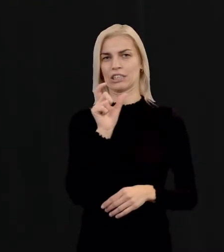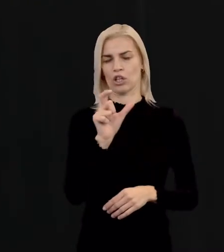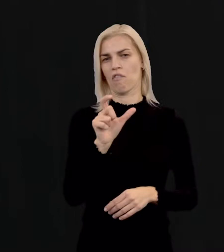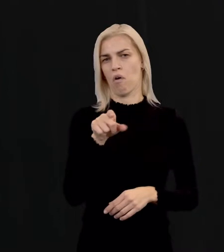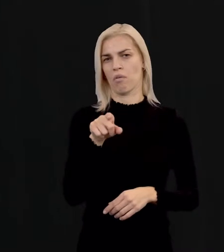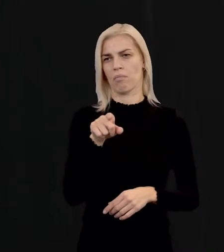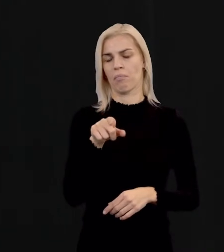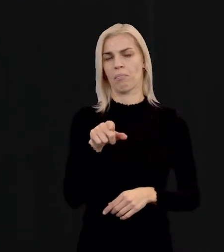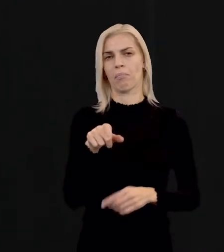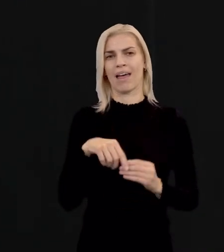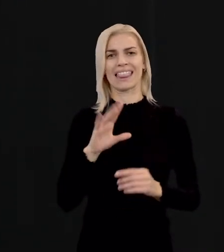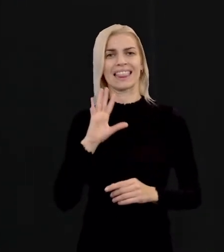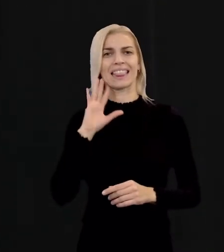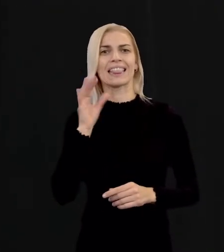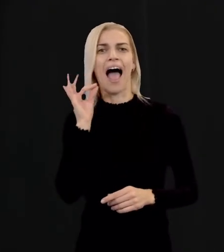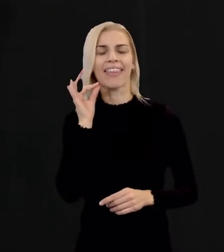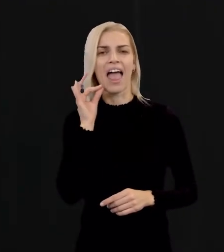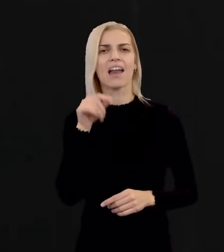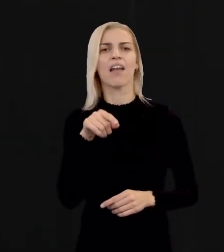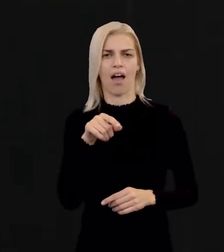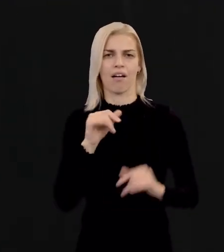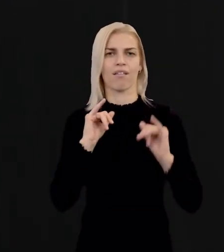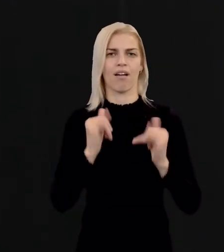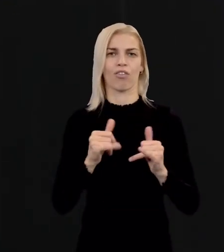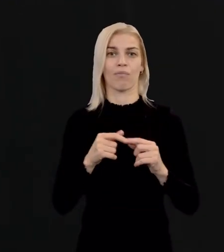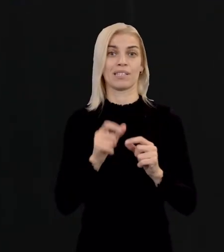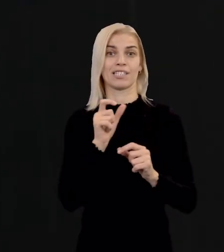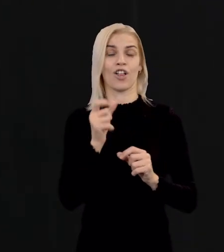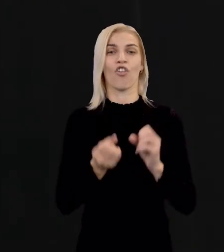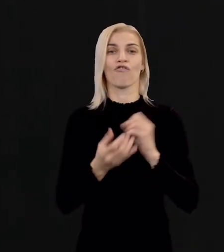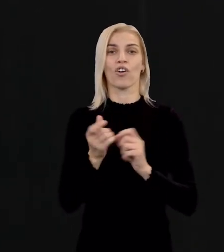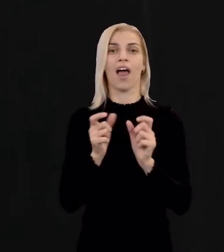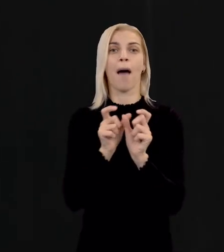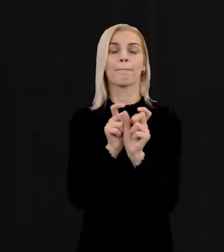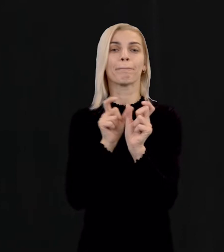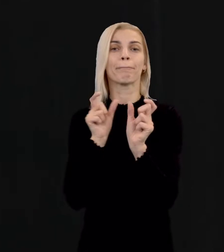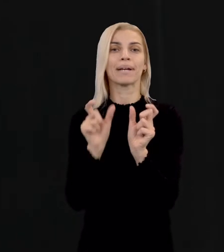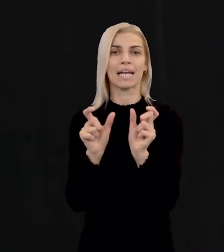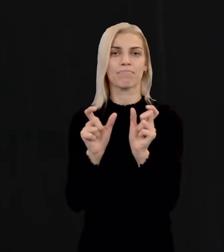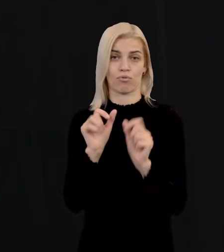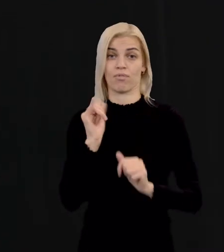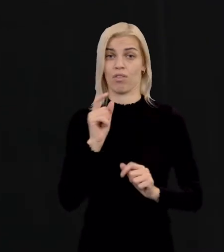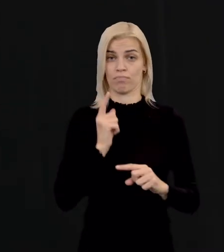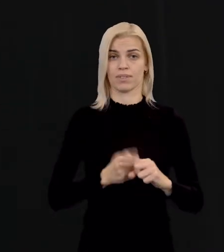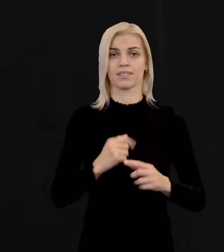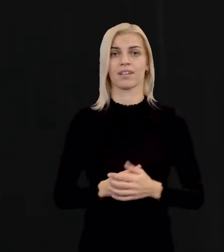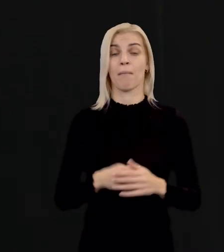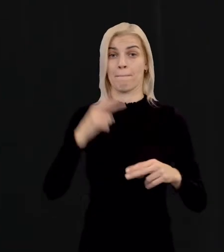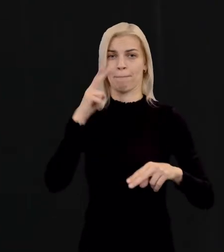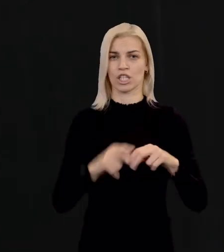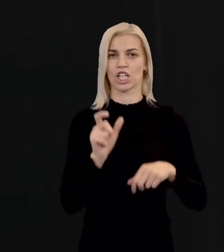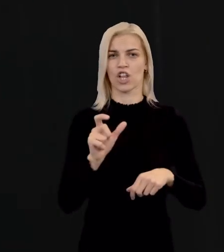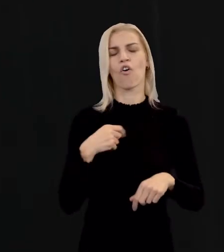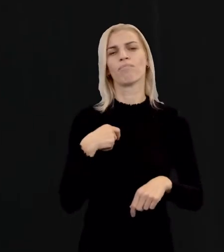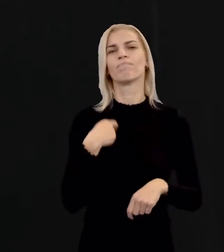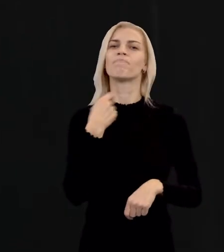slovotvornú príponu, je to presne tak. A toto vám nechám na domácu úlohu. Myslím, že keď